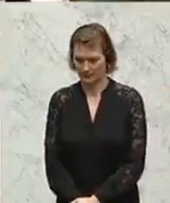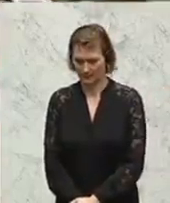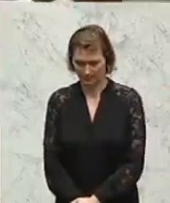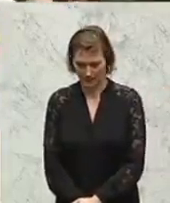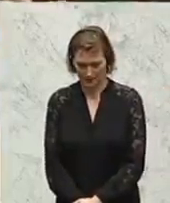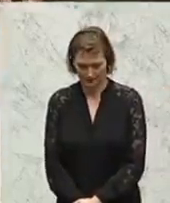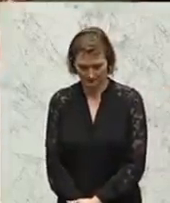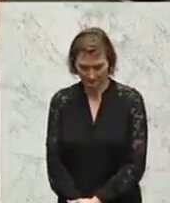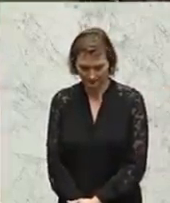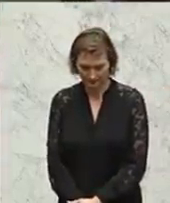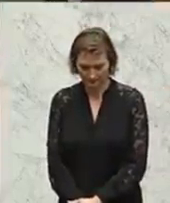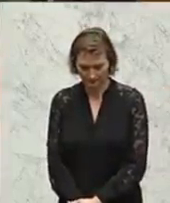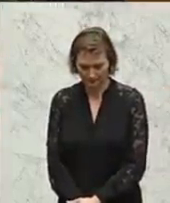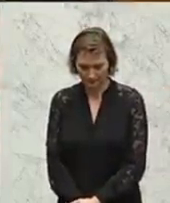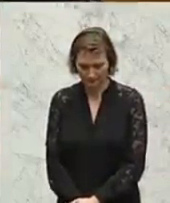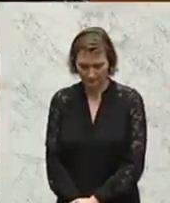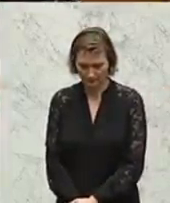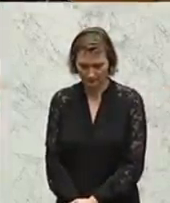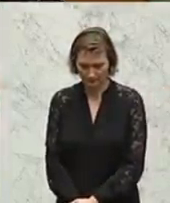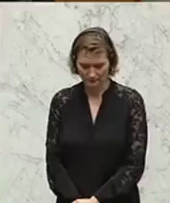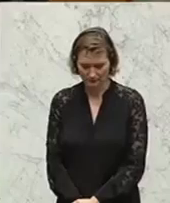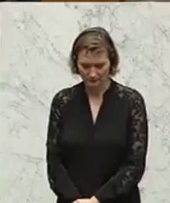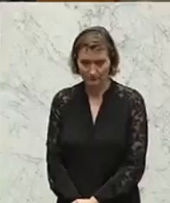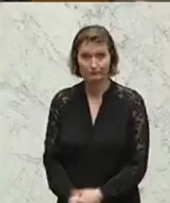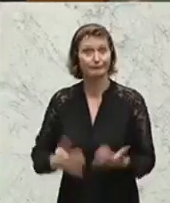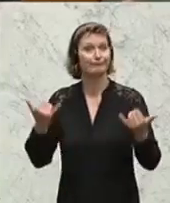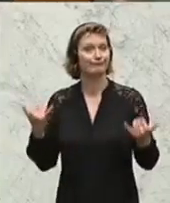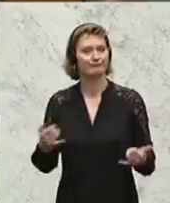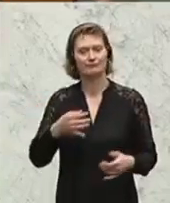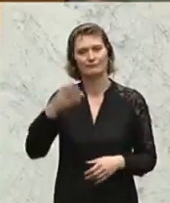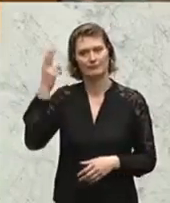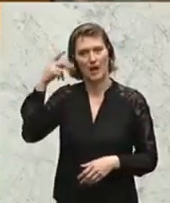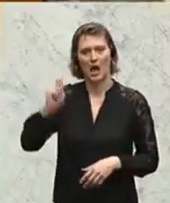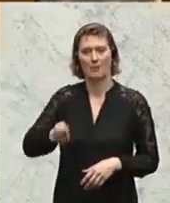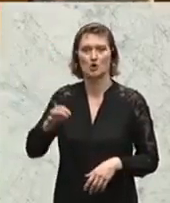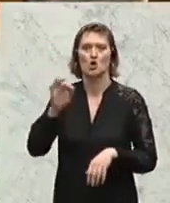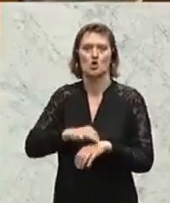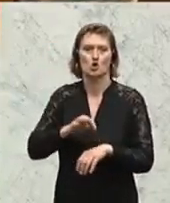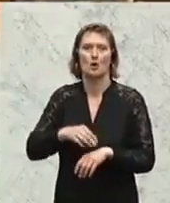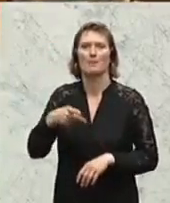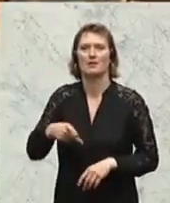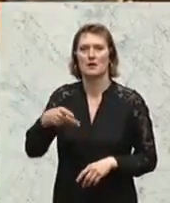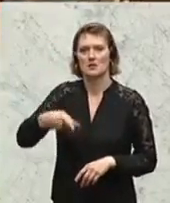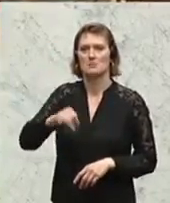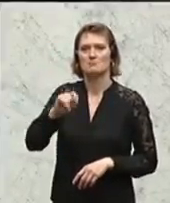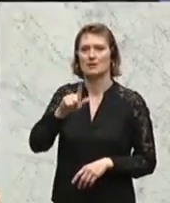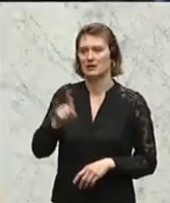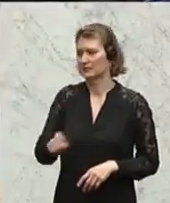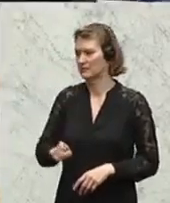kritisiert die heutige Diskussion, man sei mitten im Prozess der Finalisierung der Gesetze und diese würden dann dem Parlament vorgelegt.